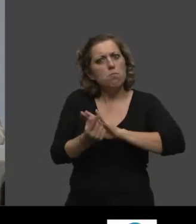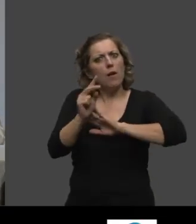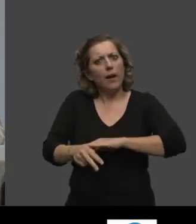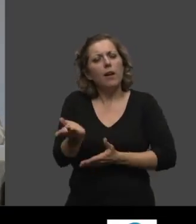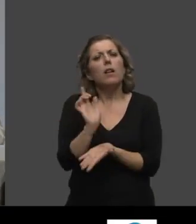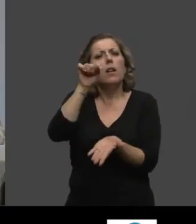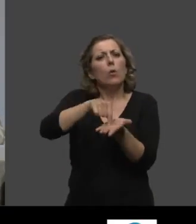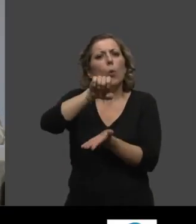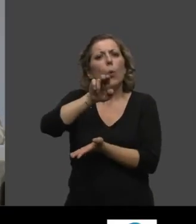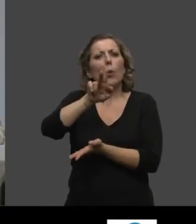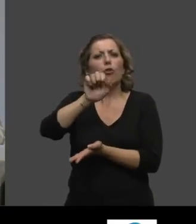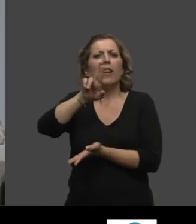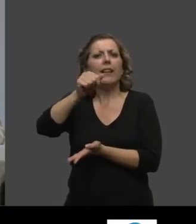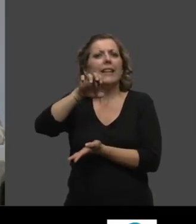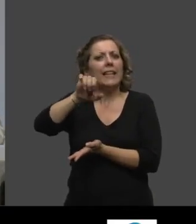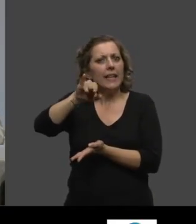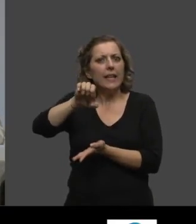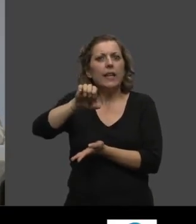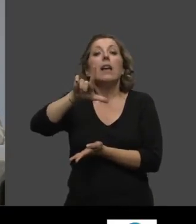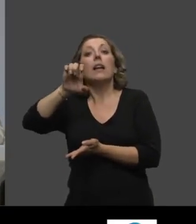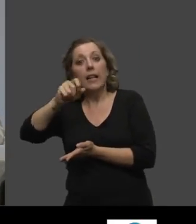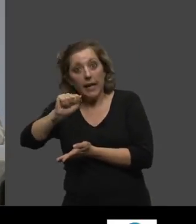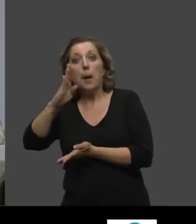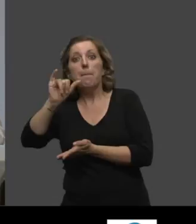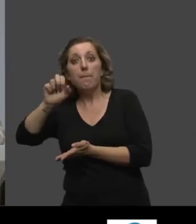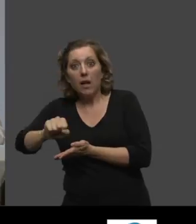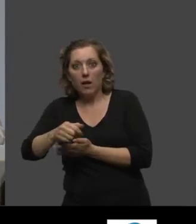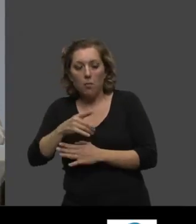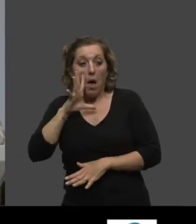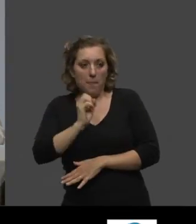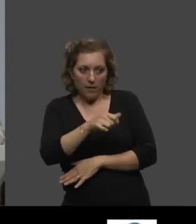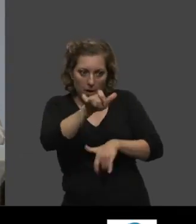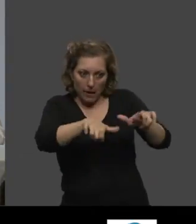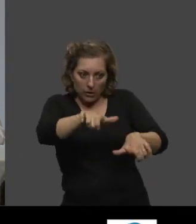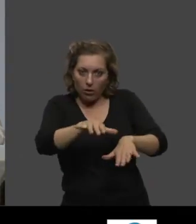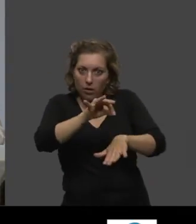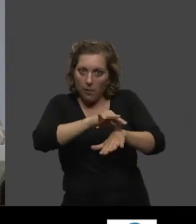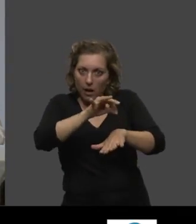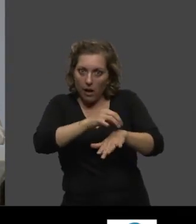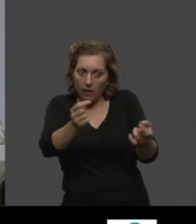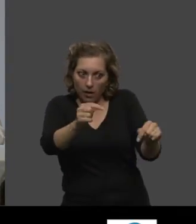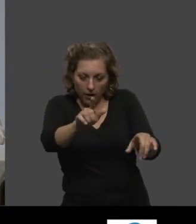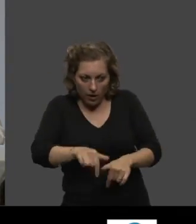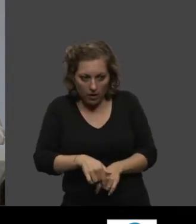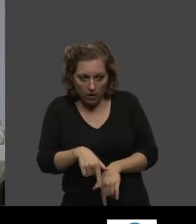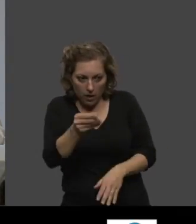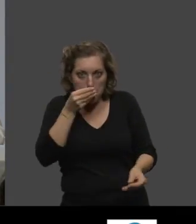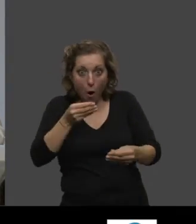Eugénie-les-Bains quand j'ai vu les curistes qui mangeaient d'une manière qui